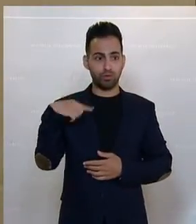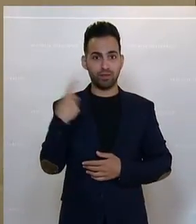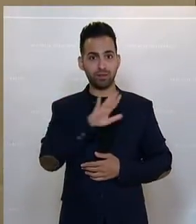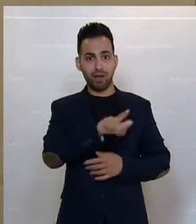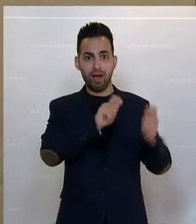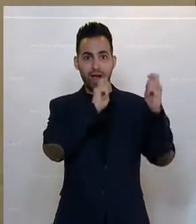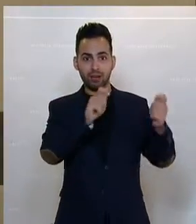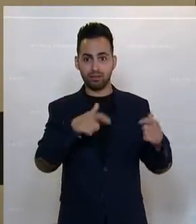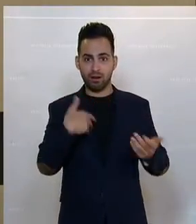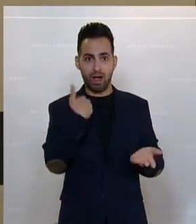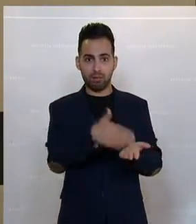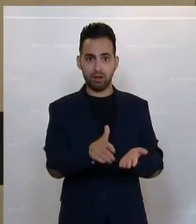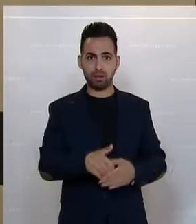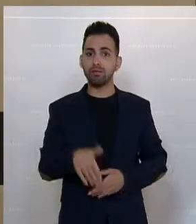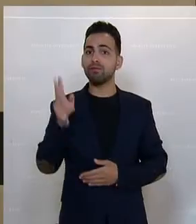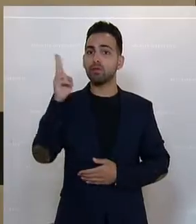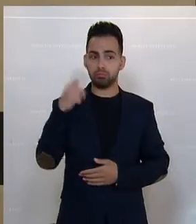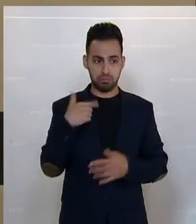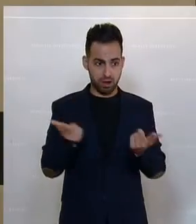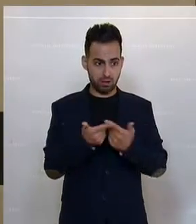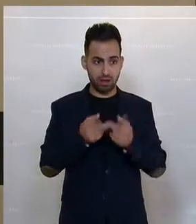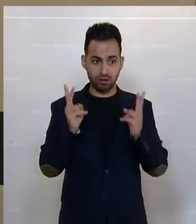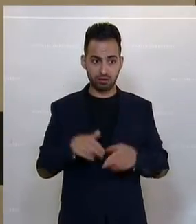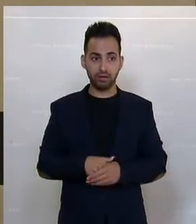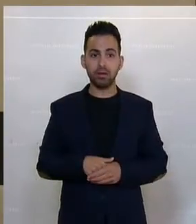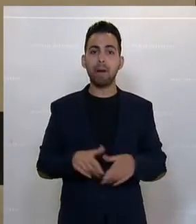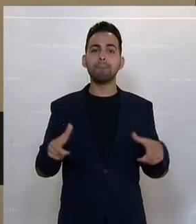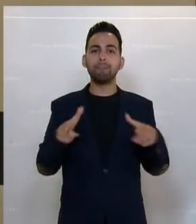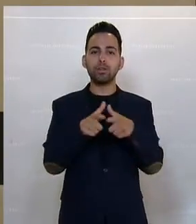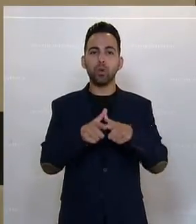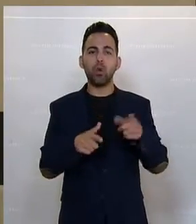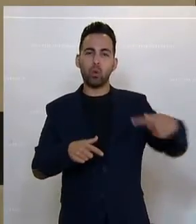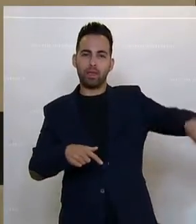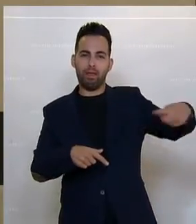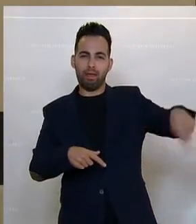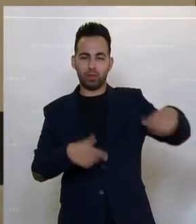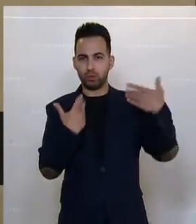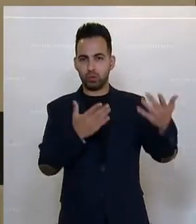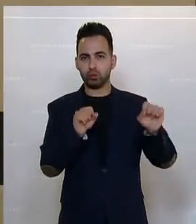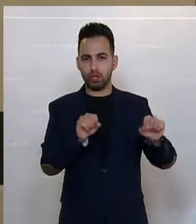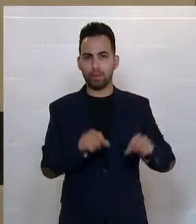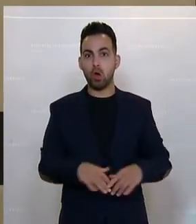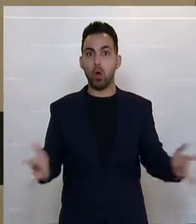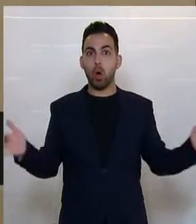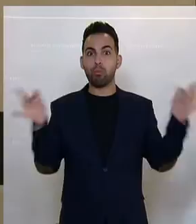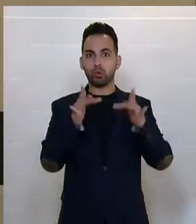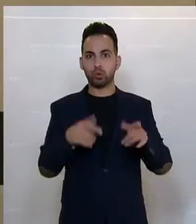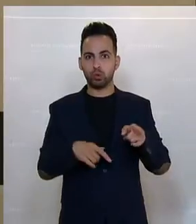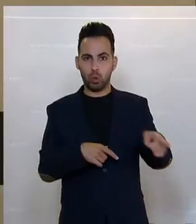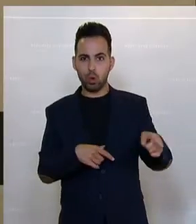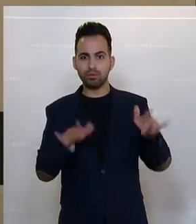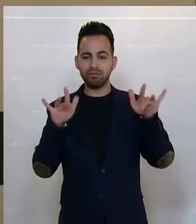Ihren Antrag nicht angenommen haben. Das hat nämlich Methode bei euch von der Opposition.